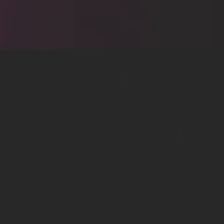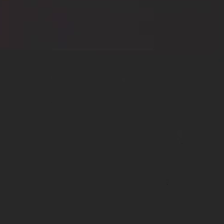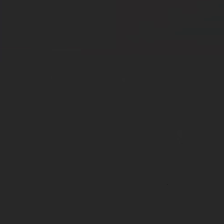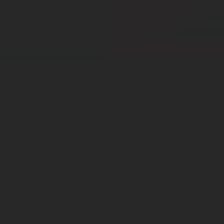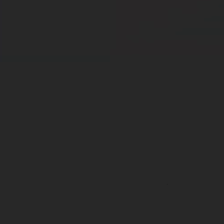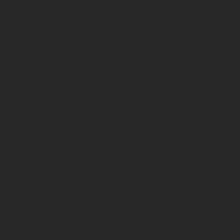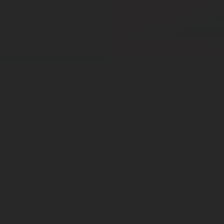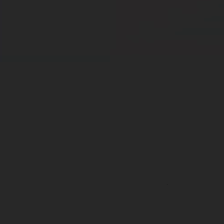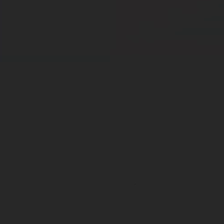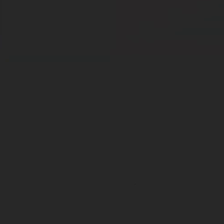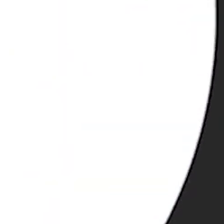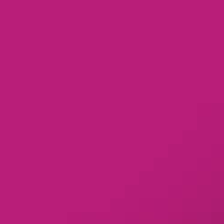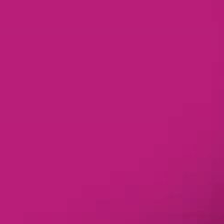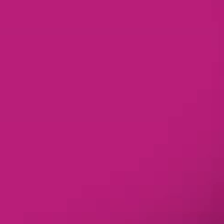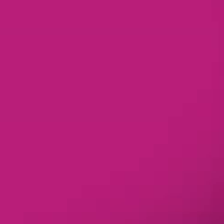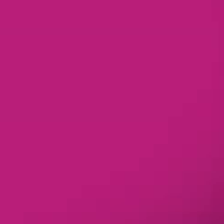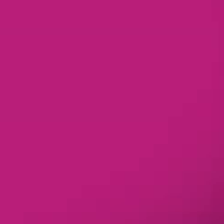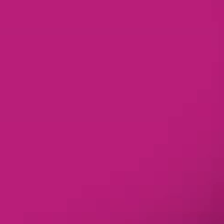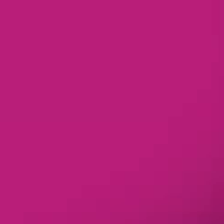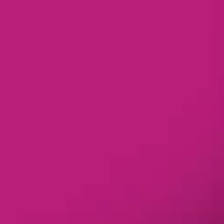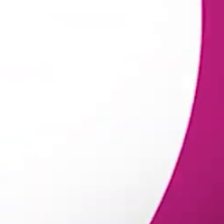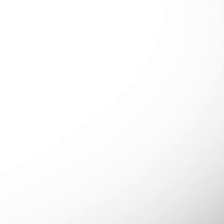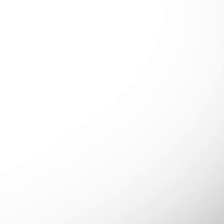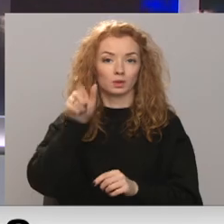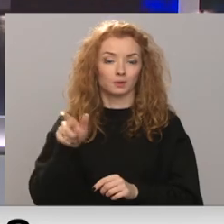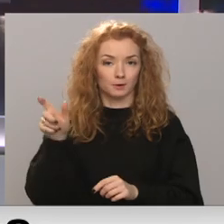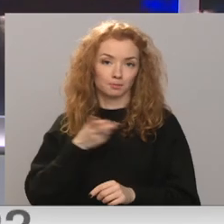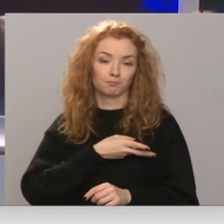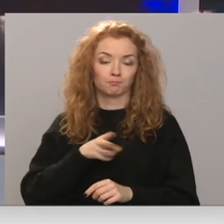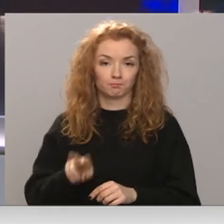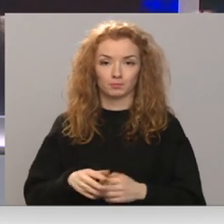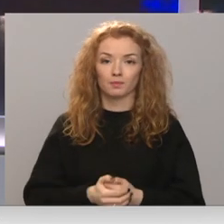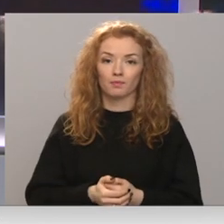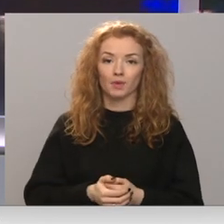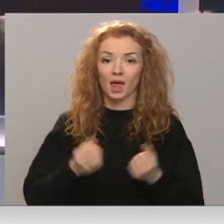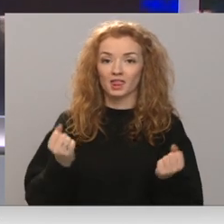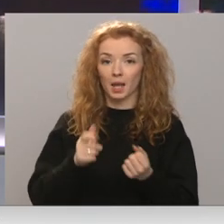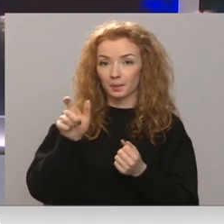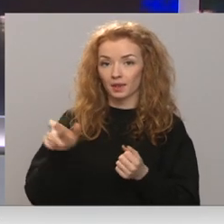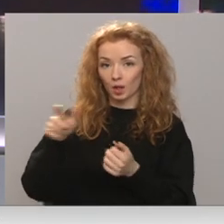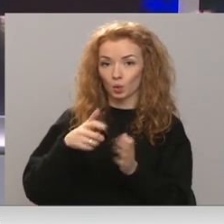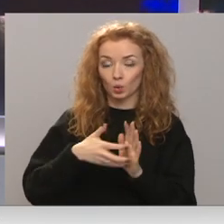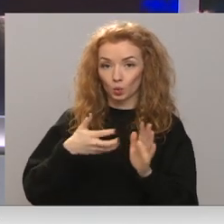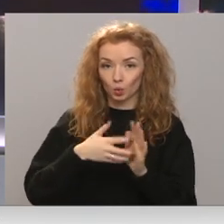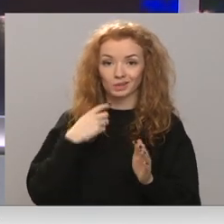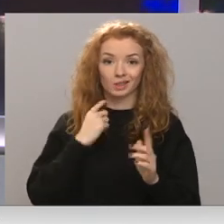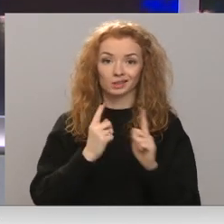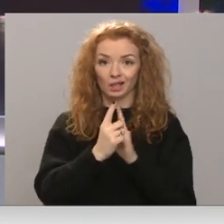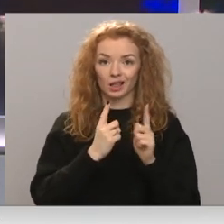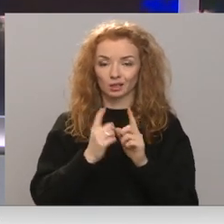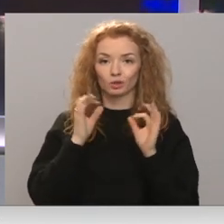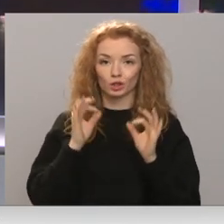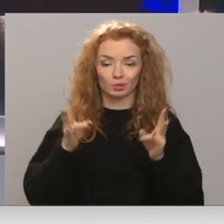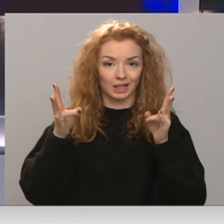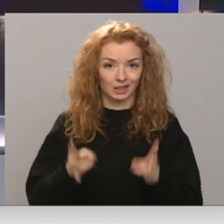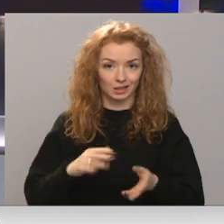Re! Viss ēters ir te! Darbinieku trūkums Rīgas satiksmai sasniedzis kritisku